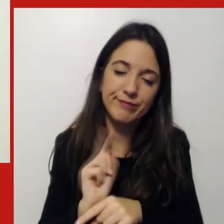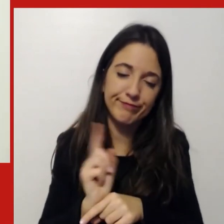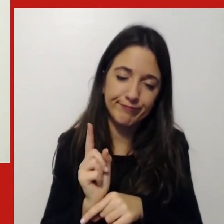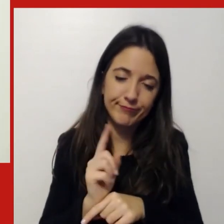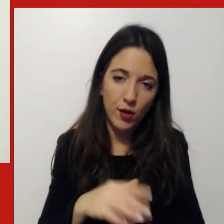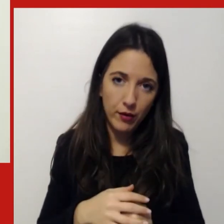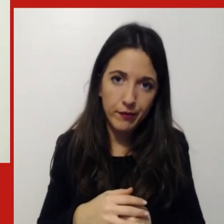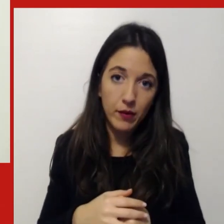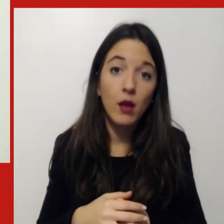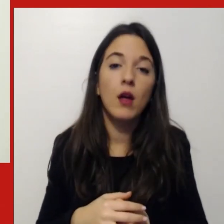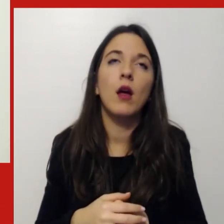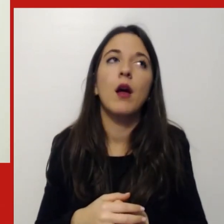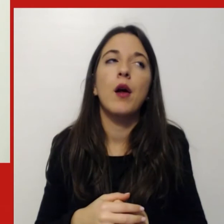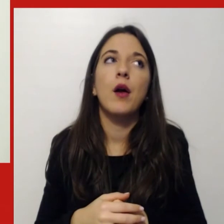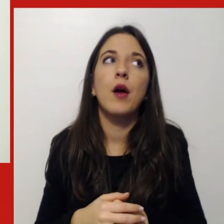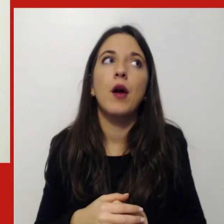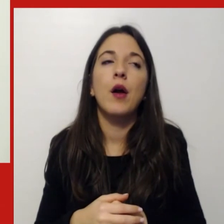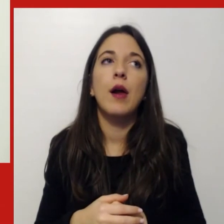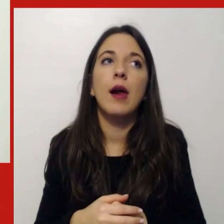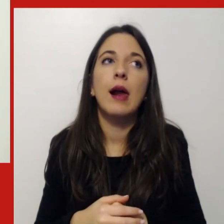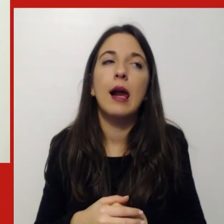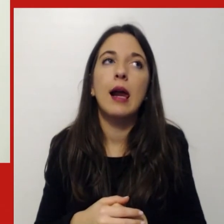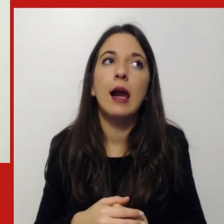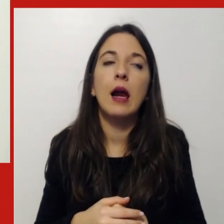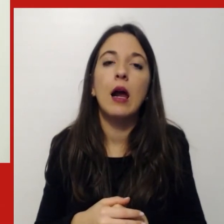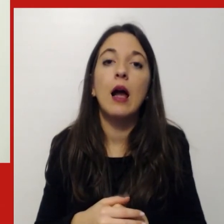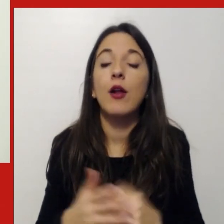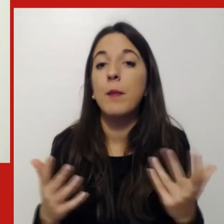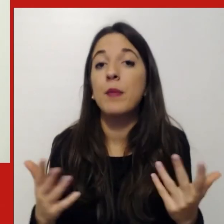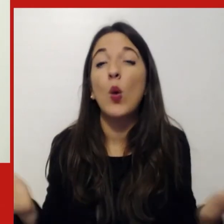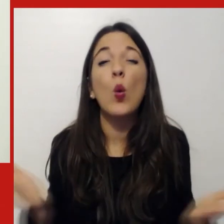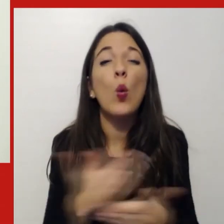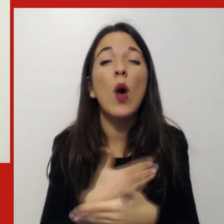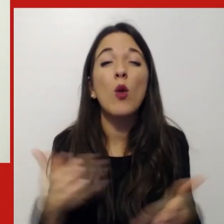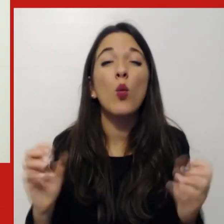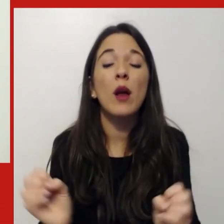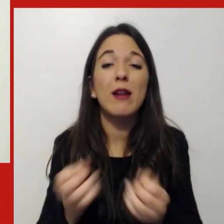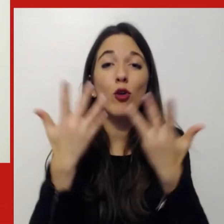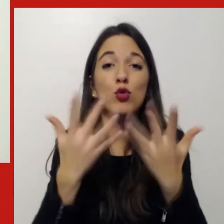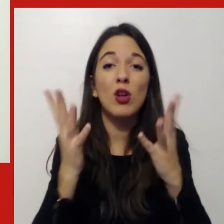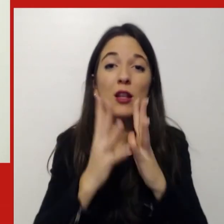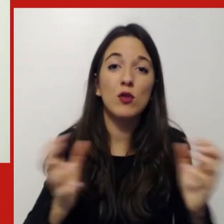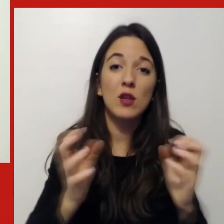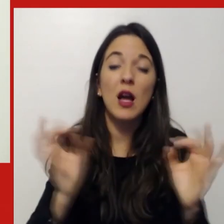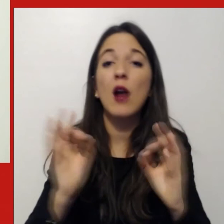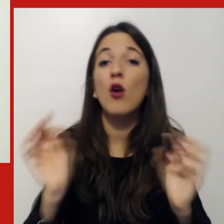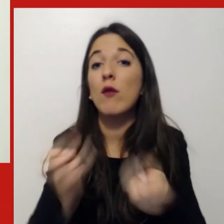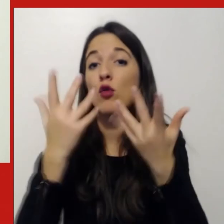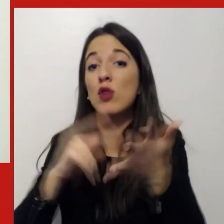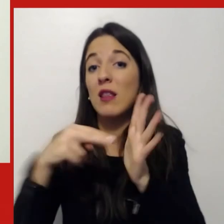qualunque rivoluzione industriale tecnologica sposta i bisogni e ne crea di nuovi